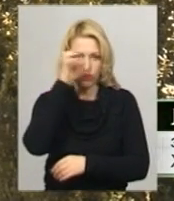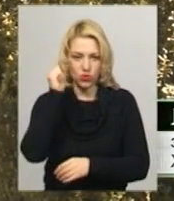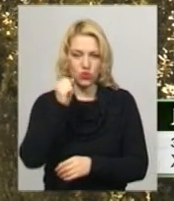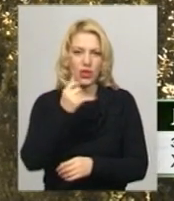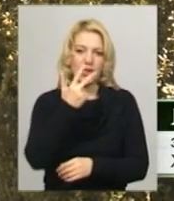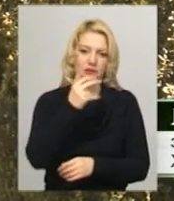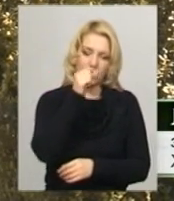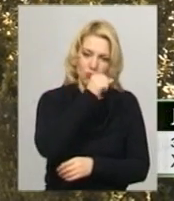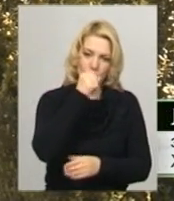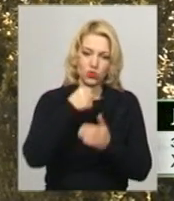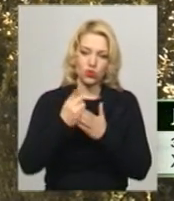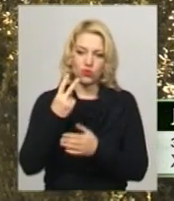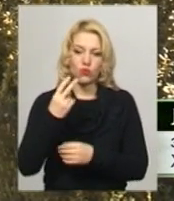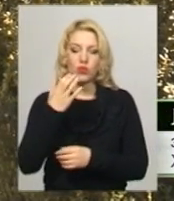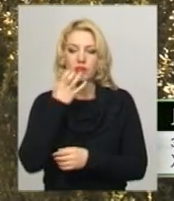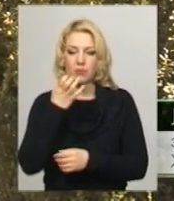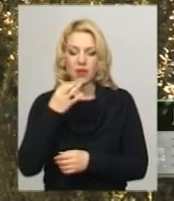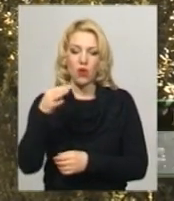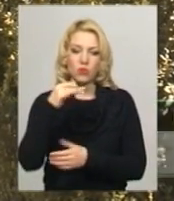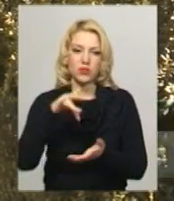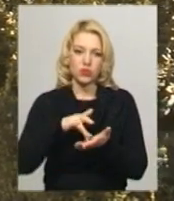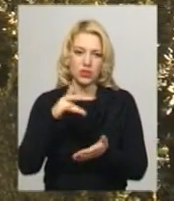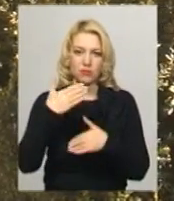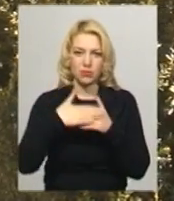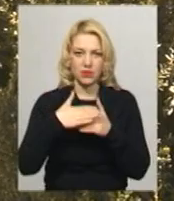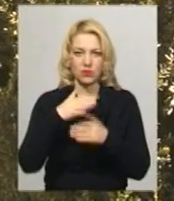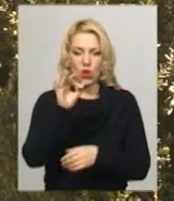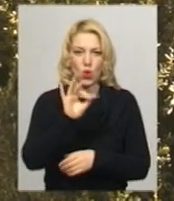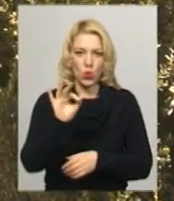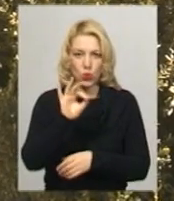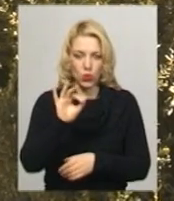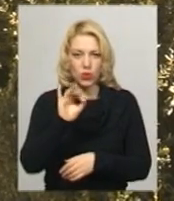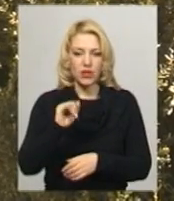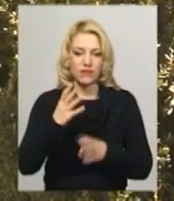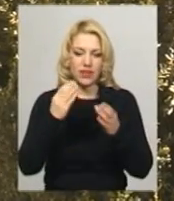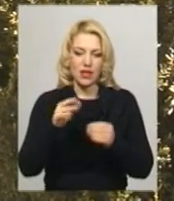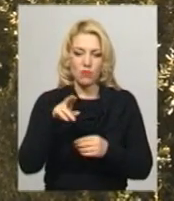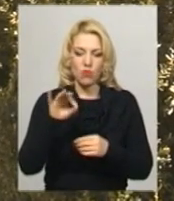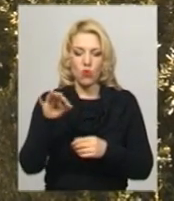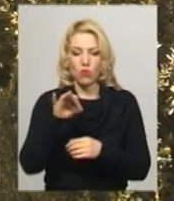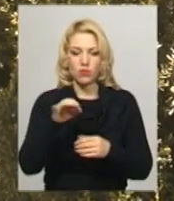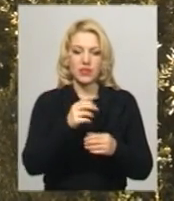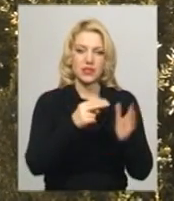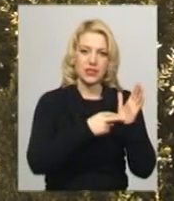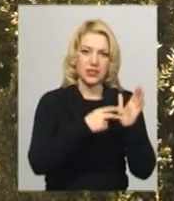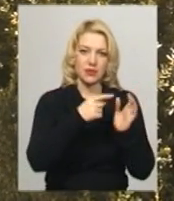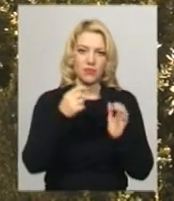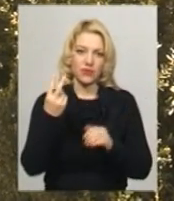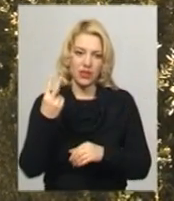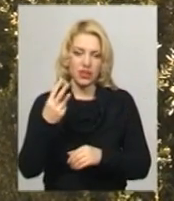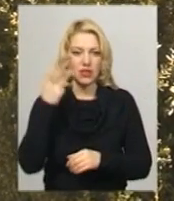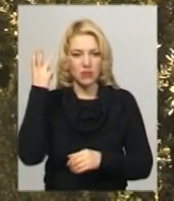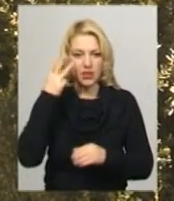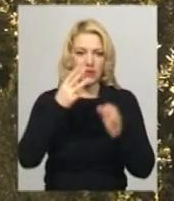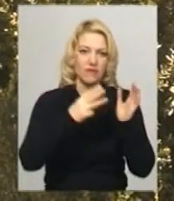трьох морозу до двох тепла. В обласному центрі близько нуля градусів. В день по області 7-12, у Хмельницькому 8